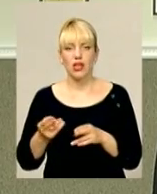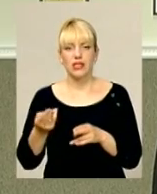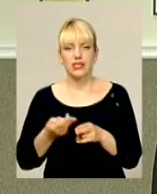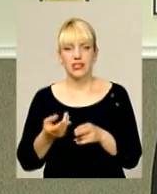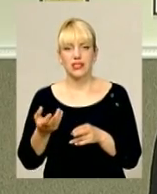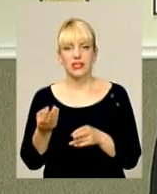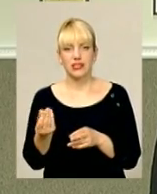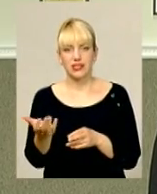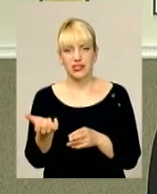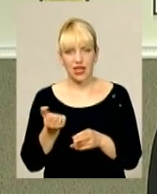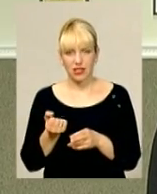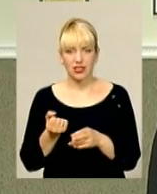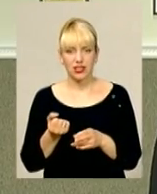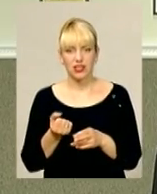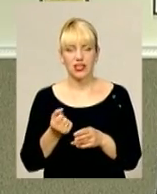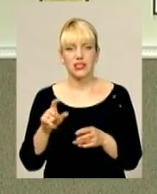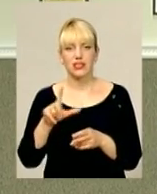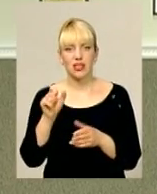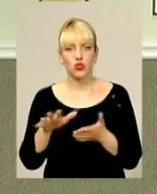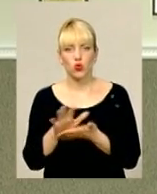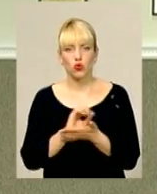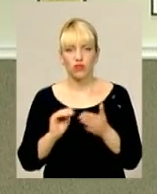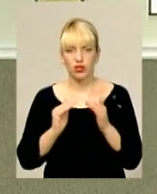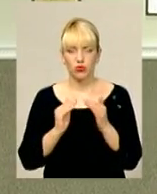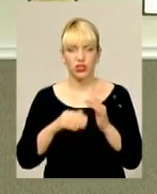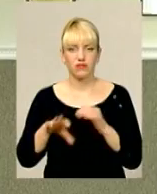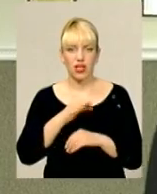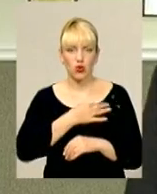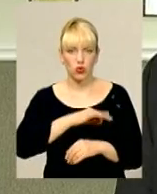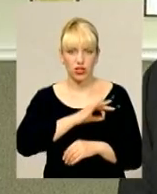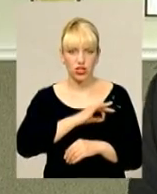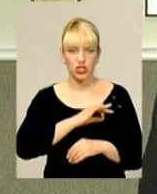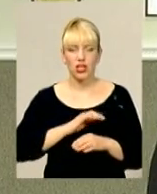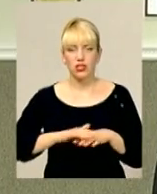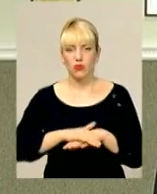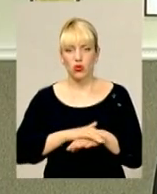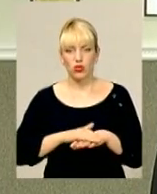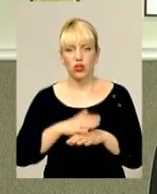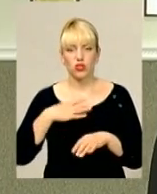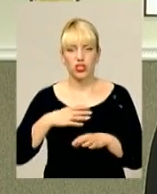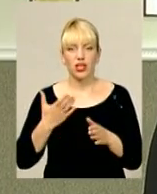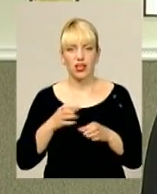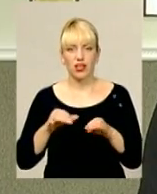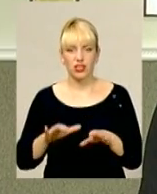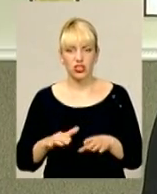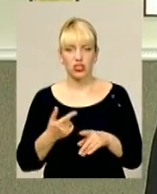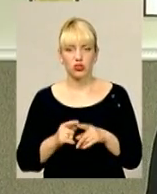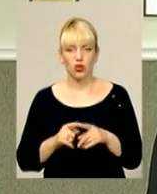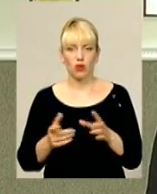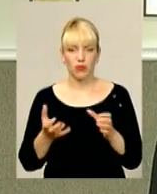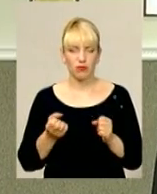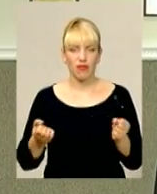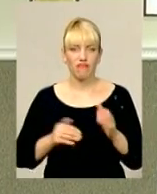зруйнованого будинку. І вся юридична спільнота очікує, яке ж рішення з цього приводу прийме Вищий